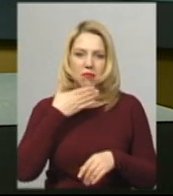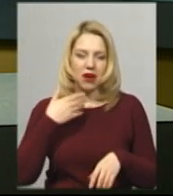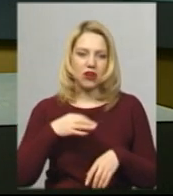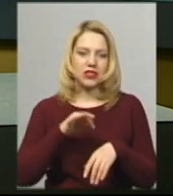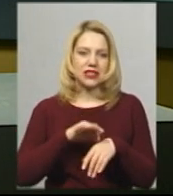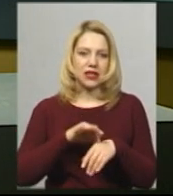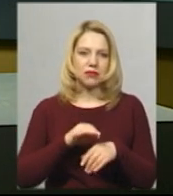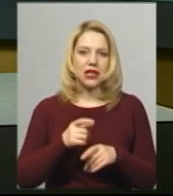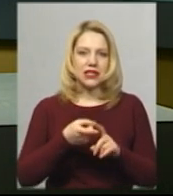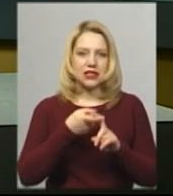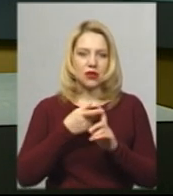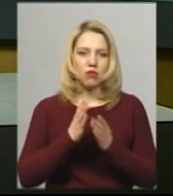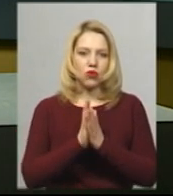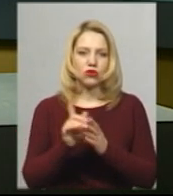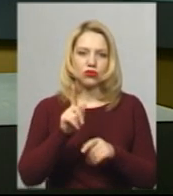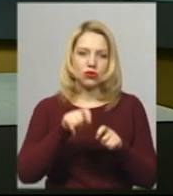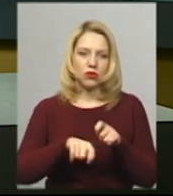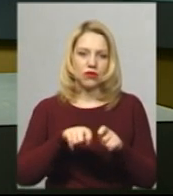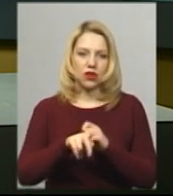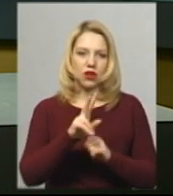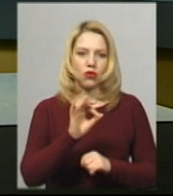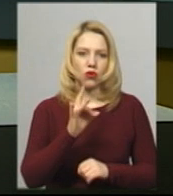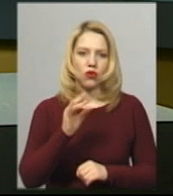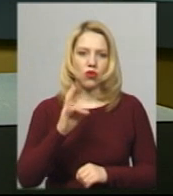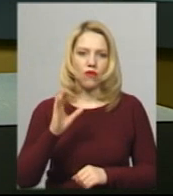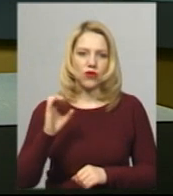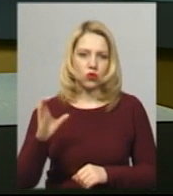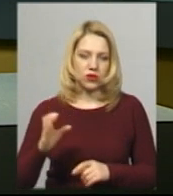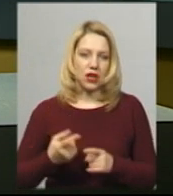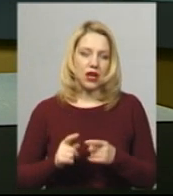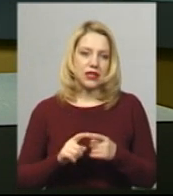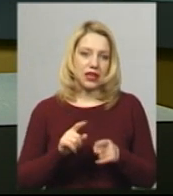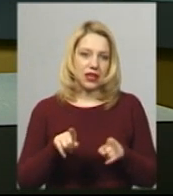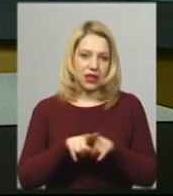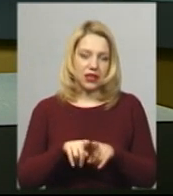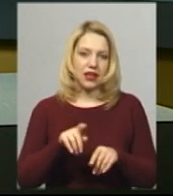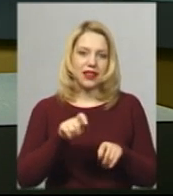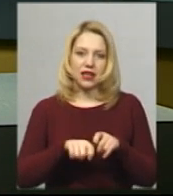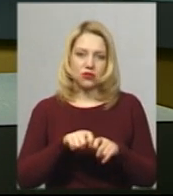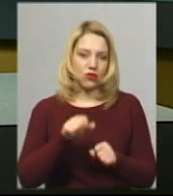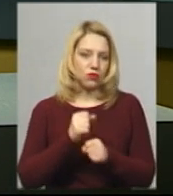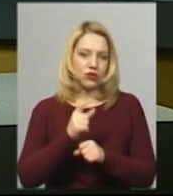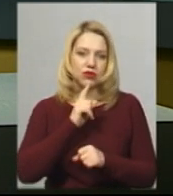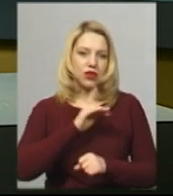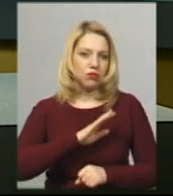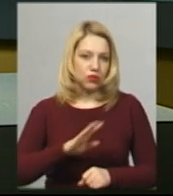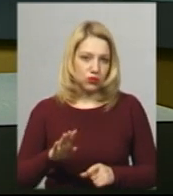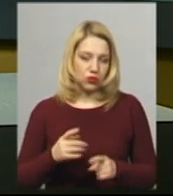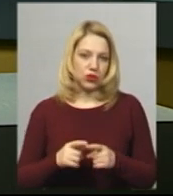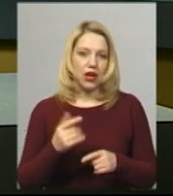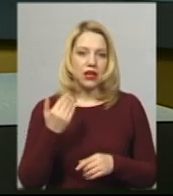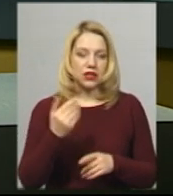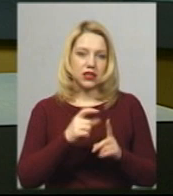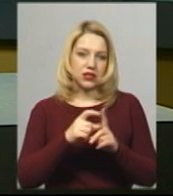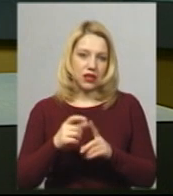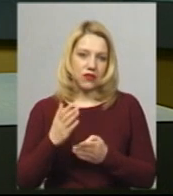зараження, просять, аби їх протестували на коронавірус. Оксана Ситницька каже, таких тестів не робитимуть. З її слів, зараз в області